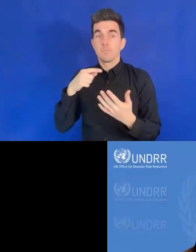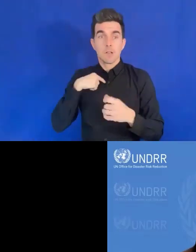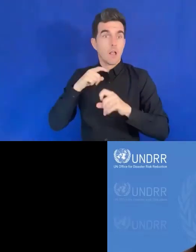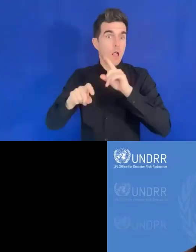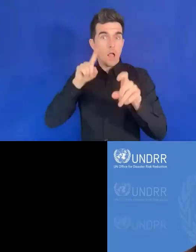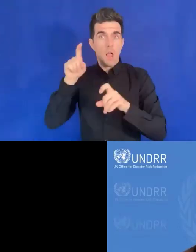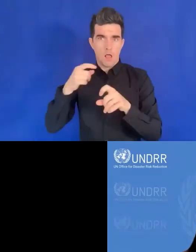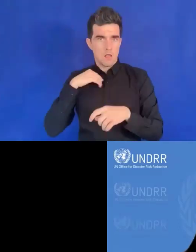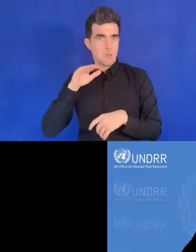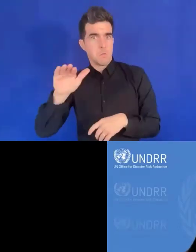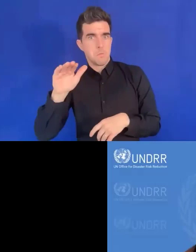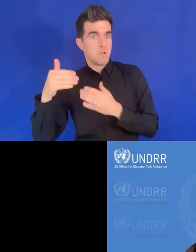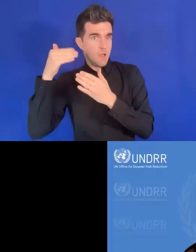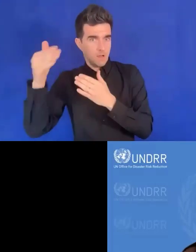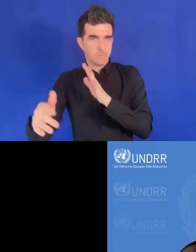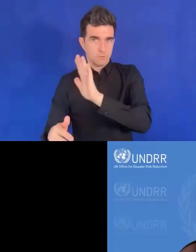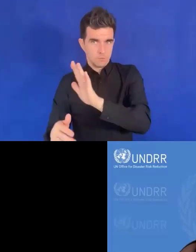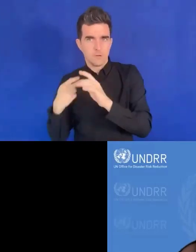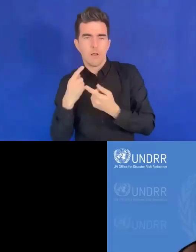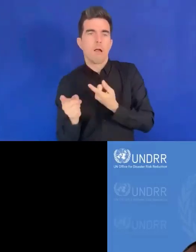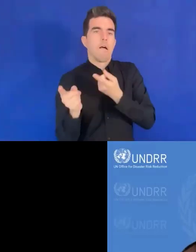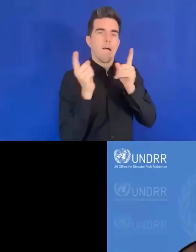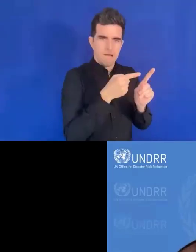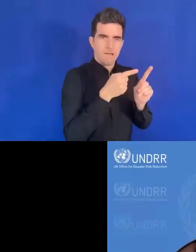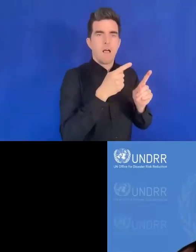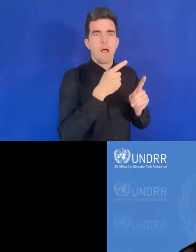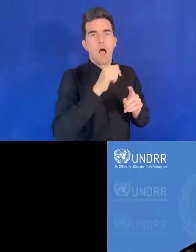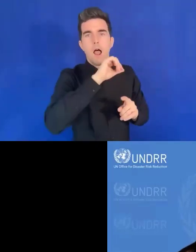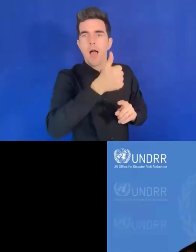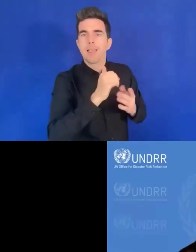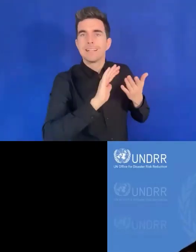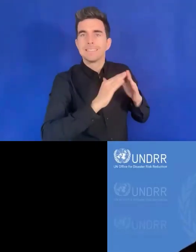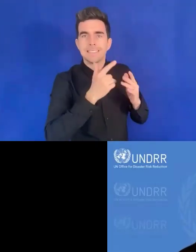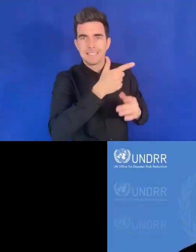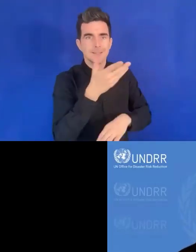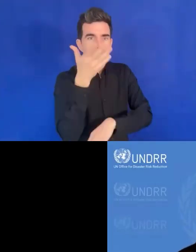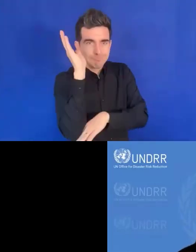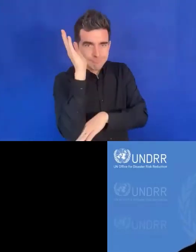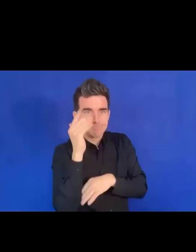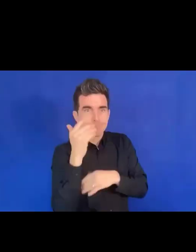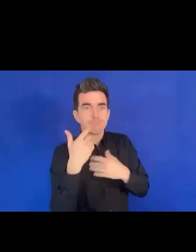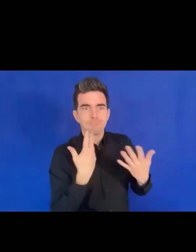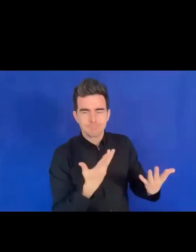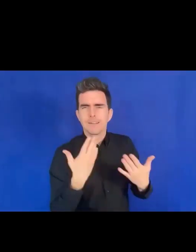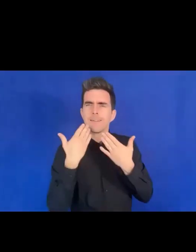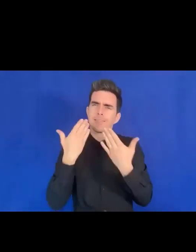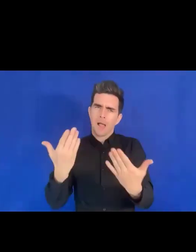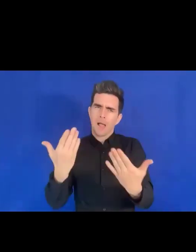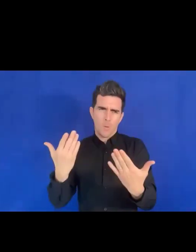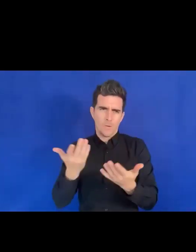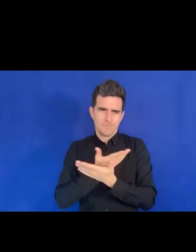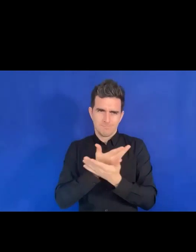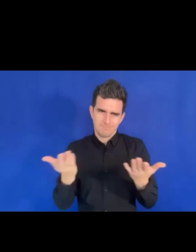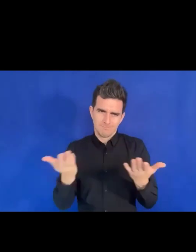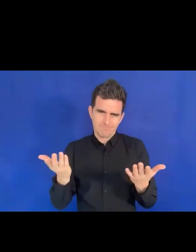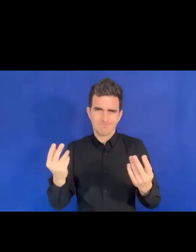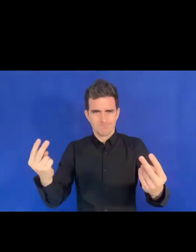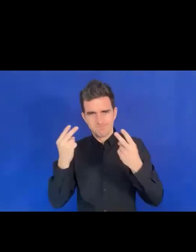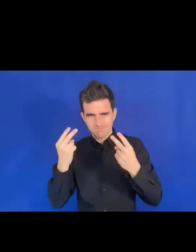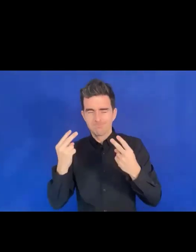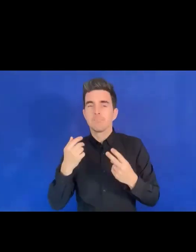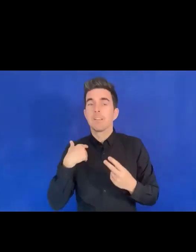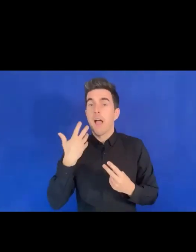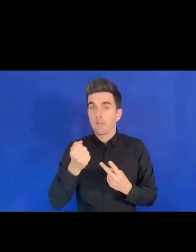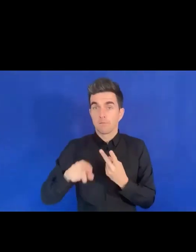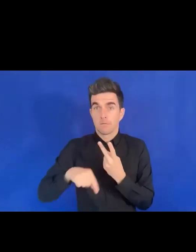l'exemple d'une autre ville et après, nous allons vous poser les questions qui ont été mentionnées. Nous avons un autre cas, un autre